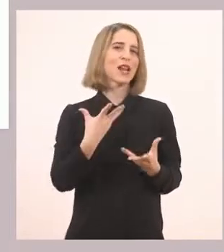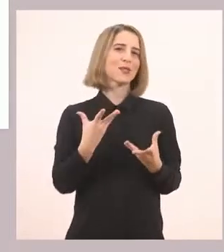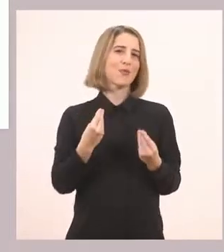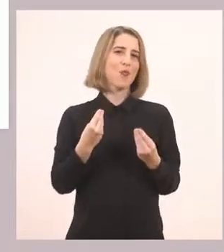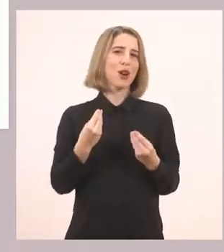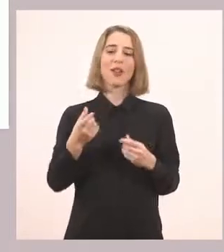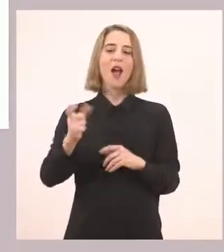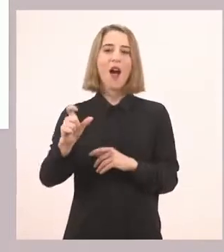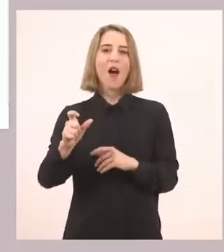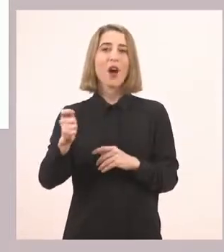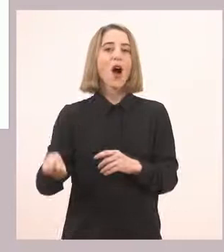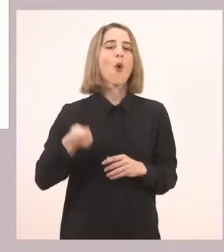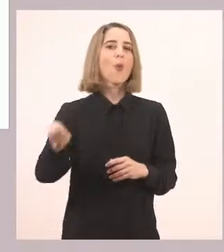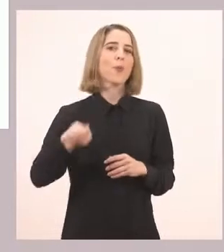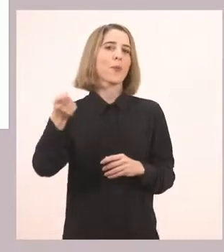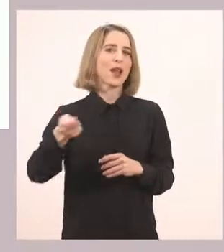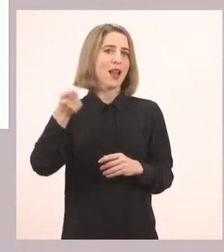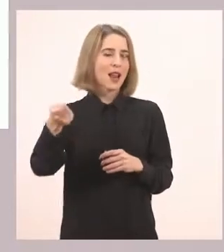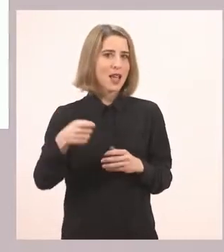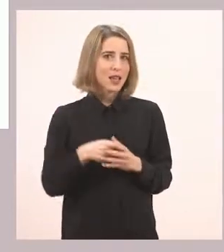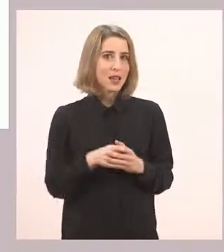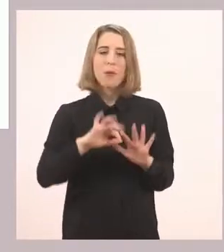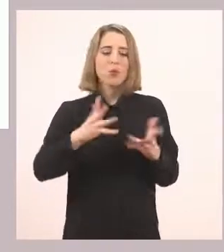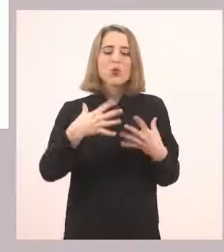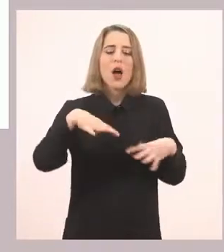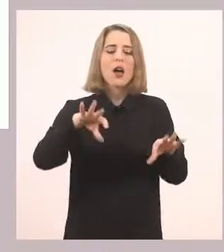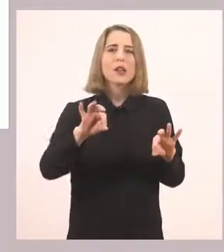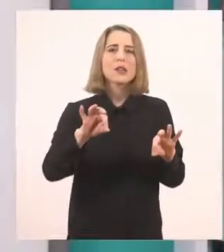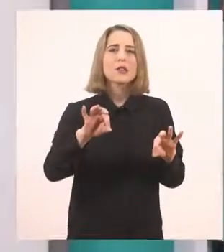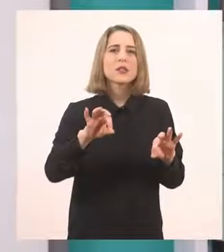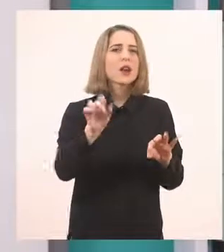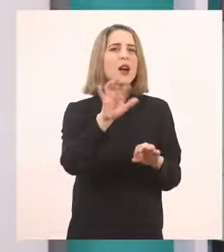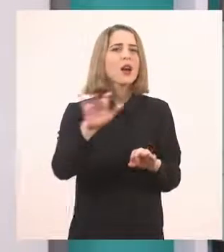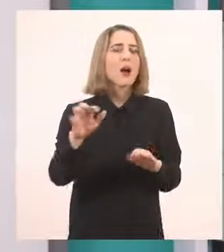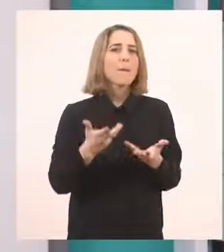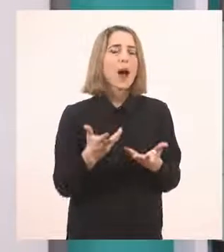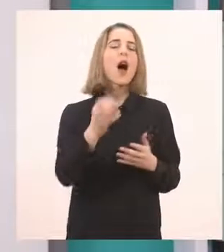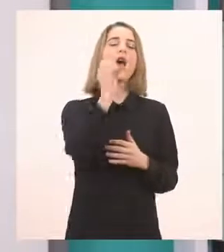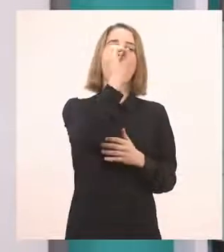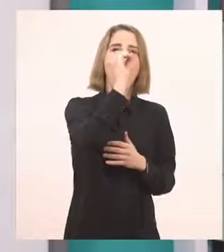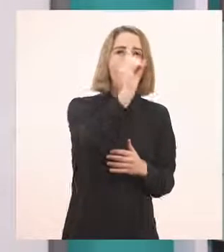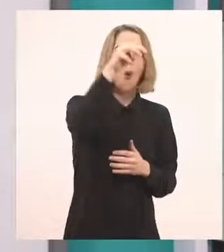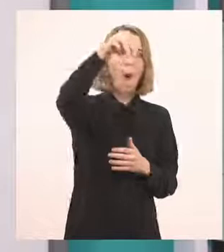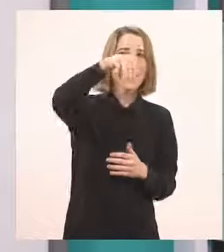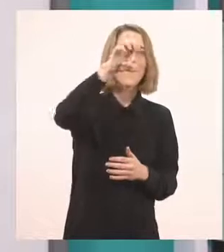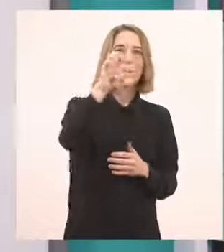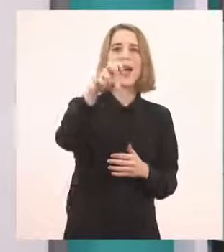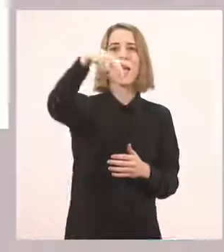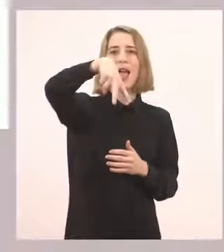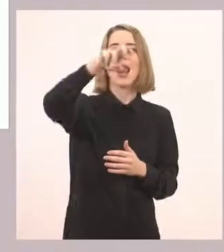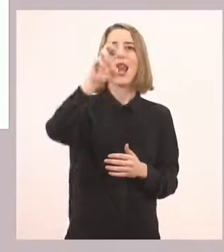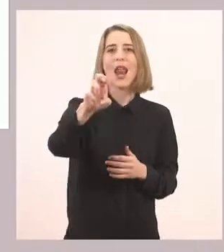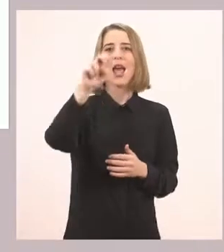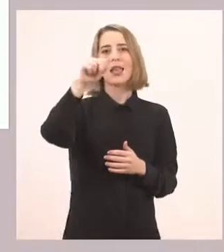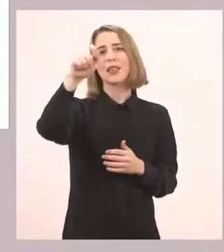Είναι μία ομελέτα. Πώς ξεκινάει τι ακούω πρώτα. Ο μελέτα. Ο.